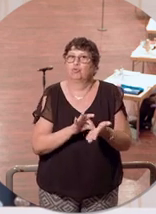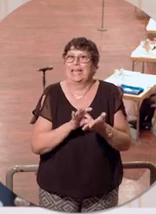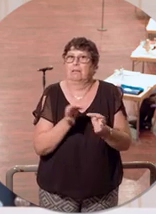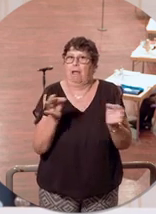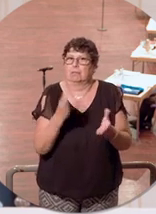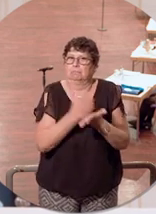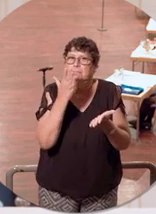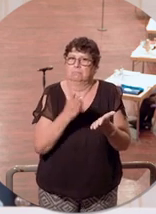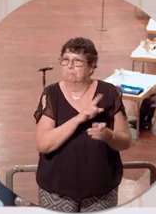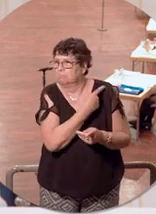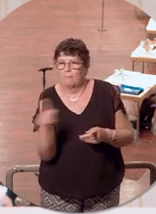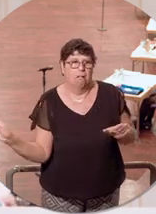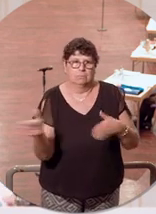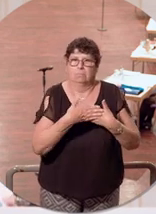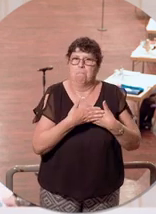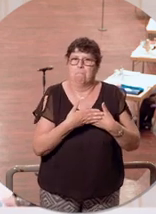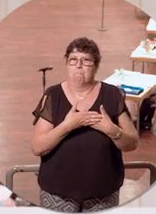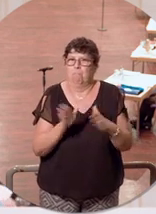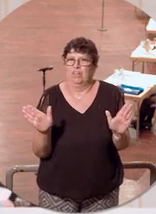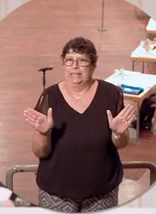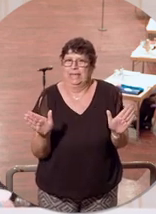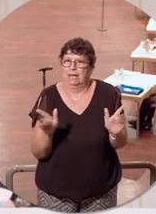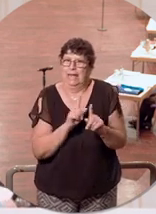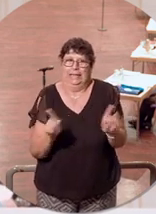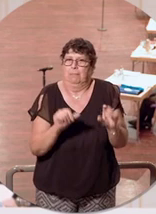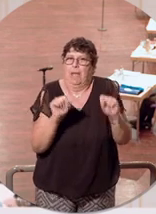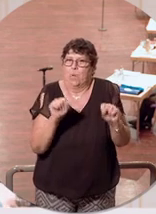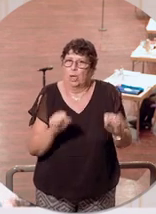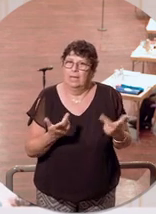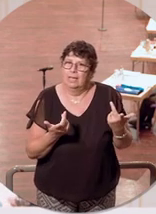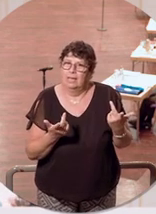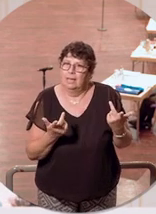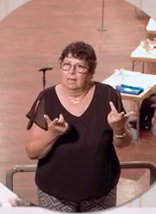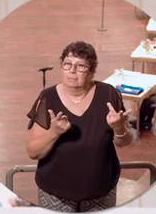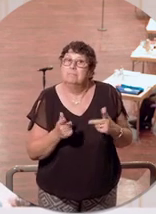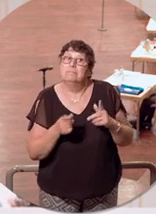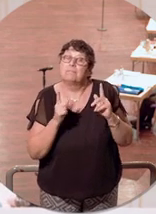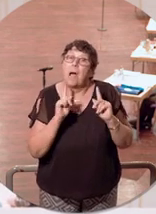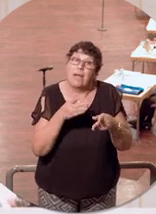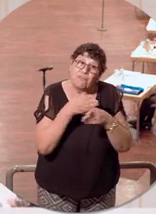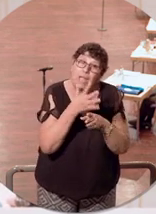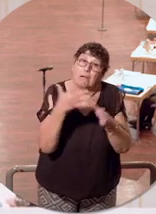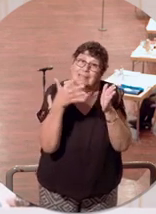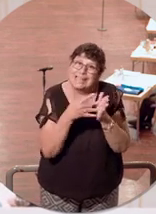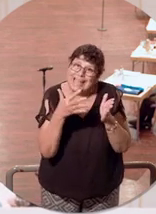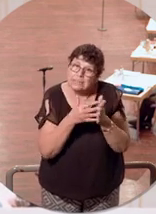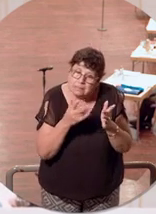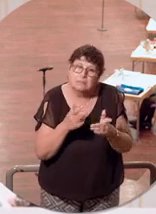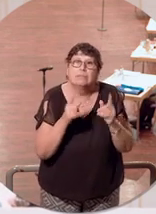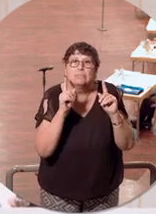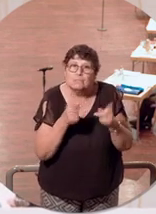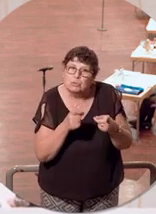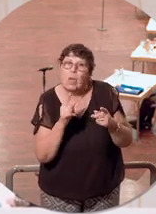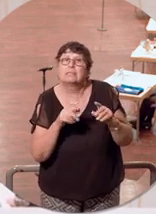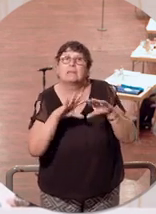Ab einem Stichtag ist eben dann nichts mehr möglich. Er wirkt unmittelbar, während Testungen sich eben aufsummieren, so